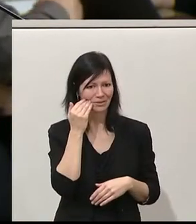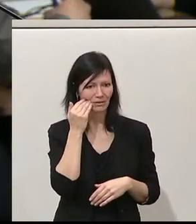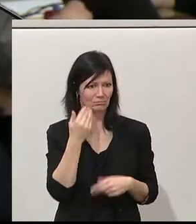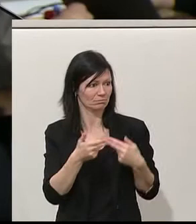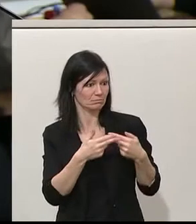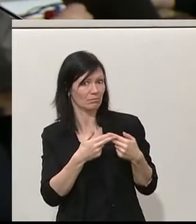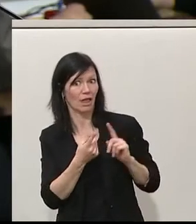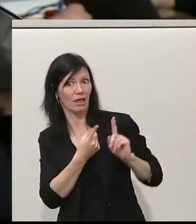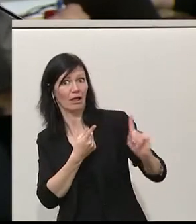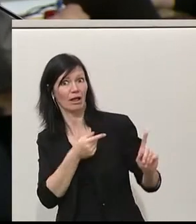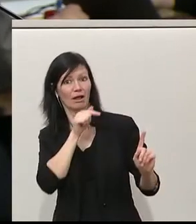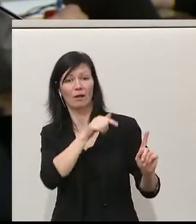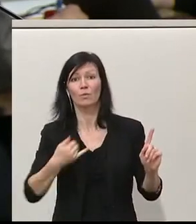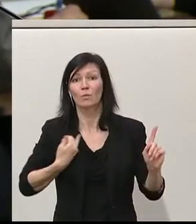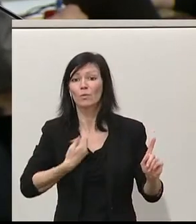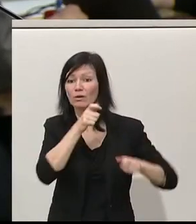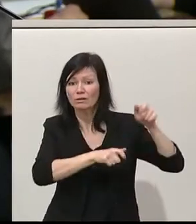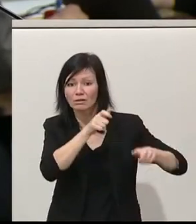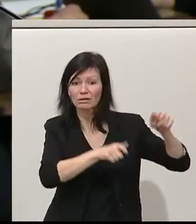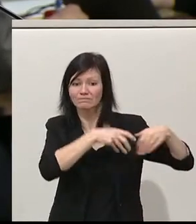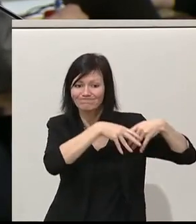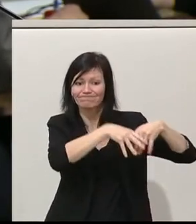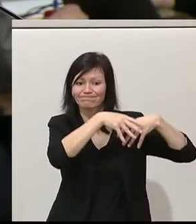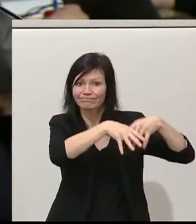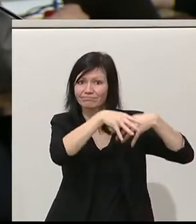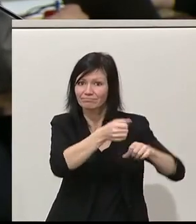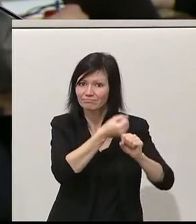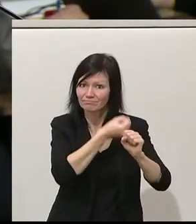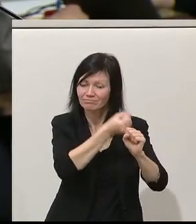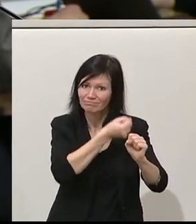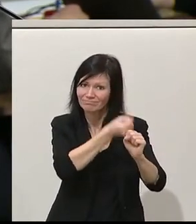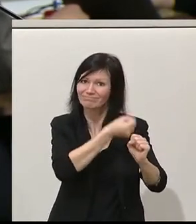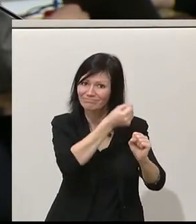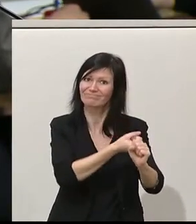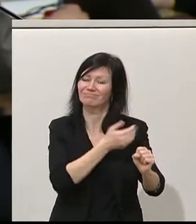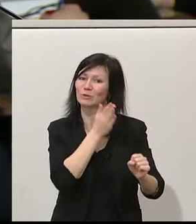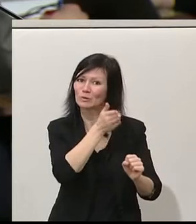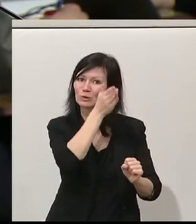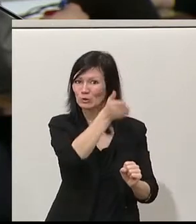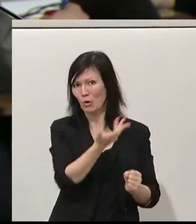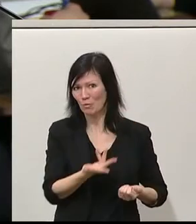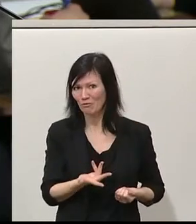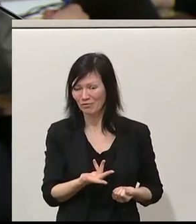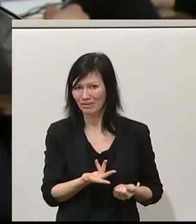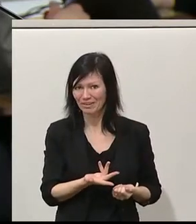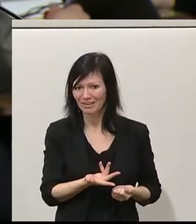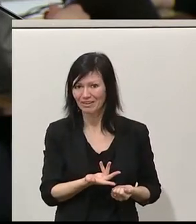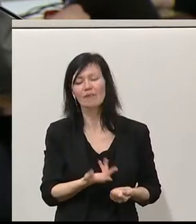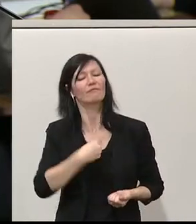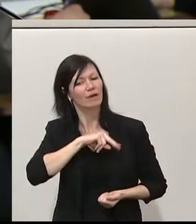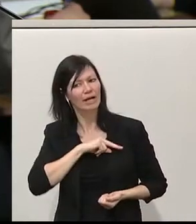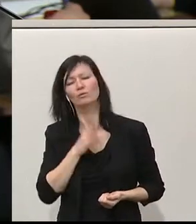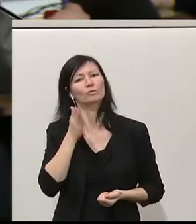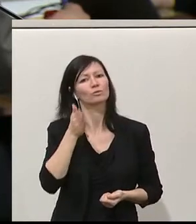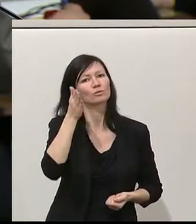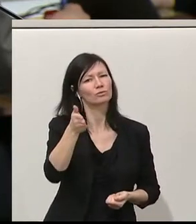junge Menschen auf der Straße, um sich für ihre Zukunft einzusetzen. Aber die Verantwortung für diese Zukunft, die Verantwortung für